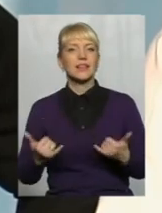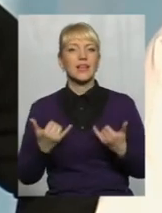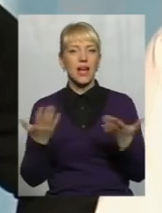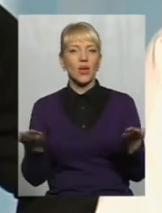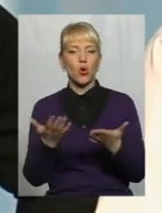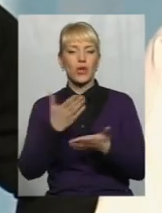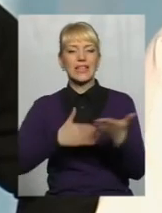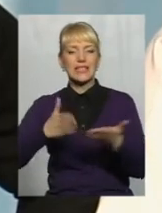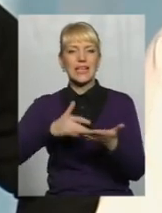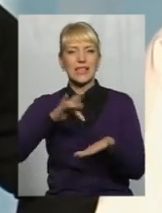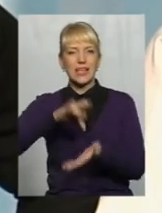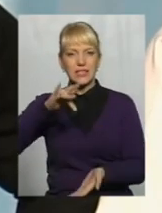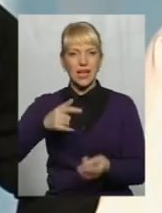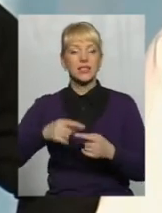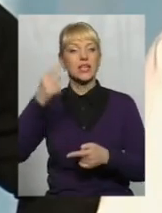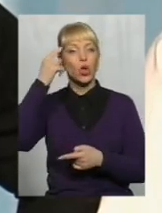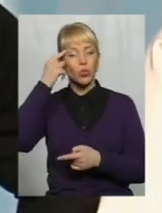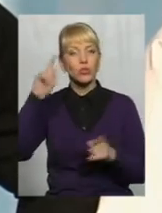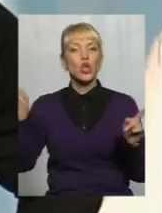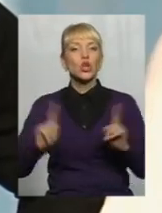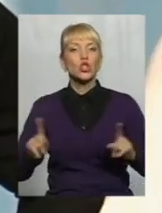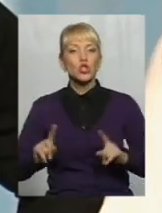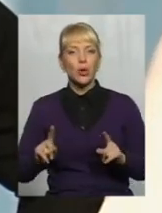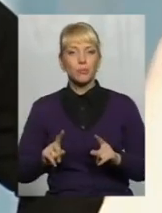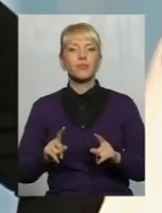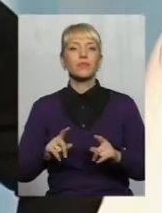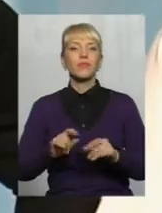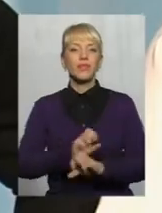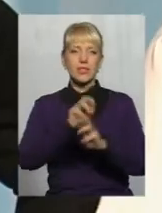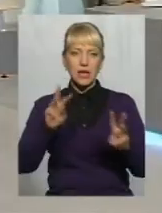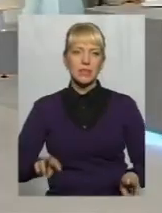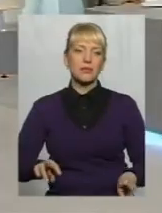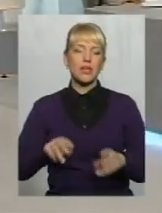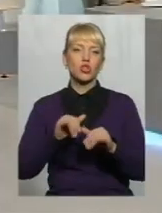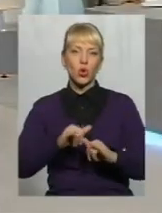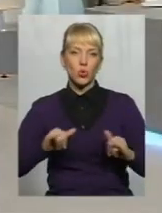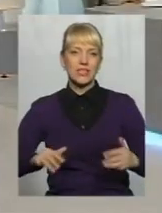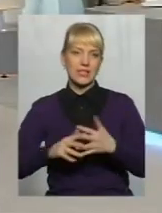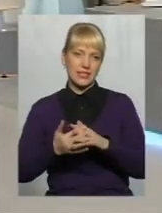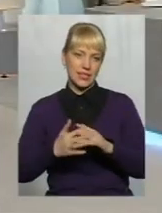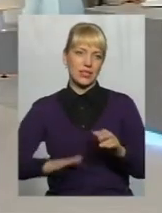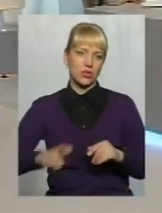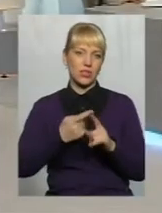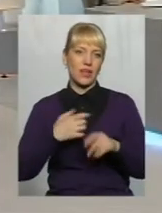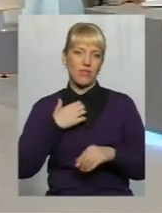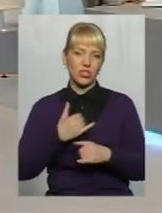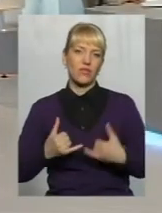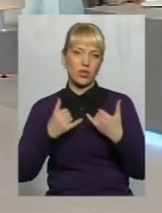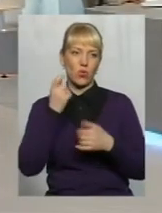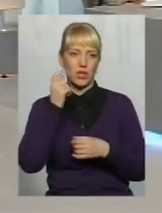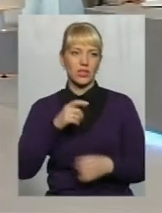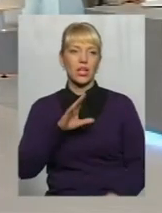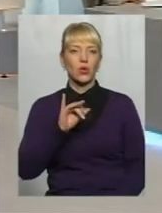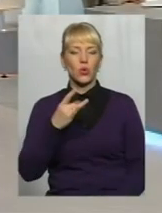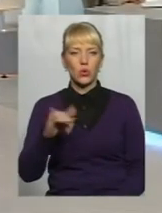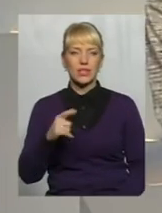децентралізація задумувалася, щоб все-таки забезпечити розвиток сільських територій. Це дуже важливо для України. Пане Юрію,